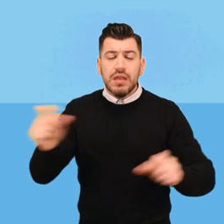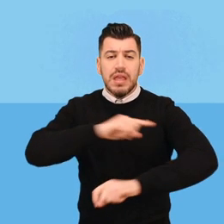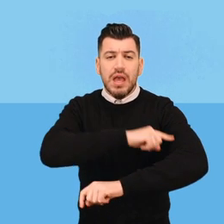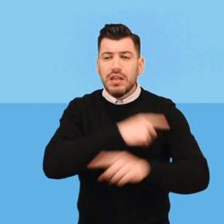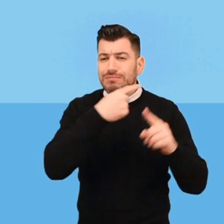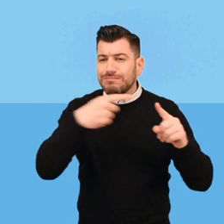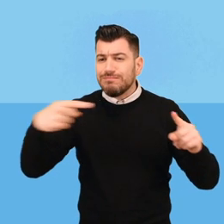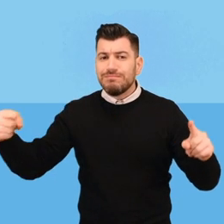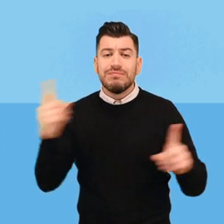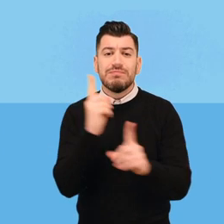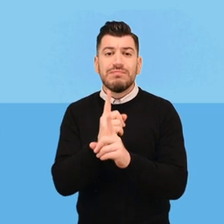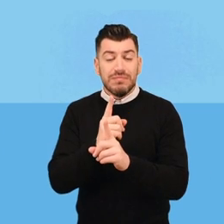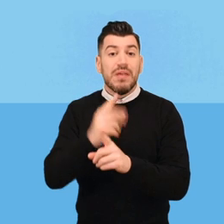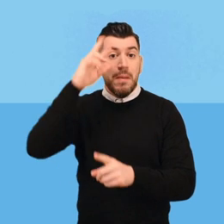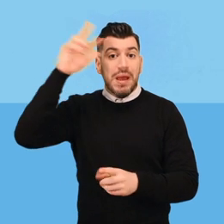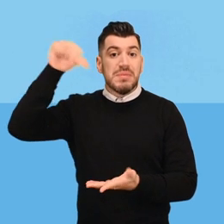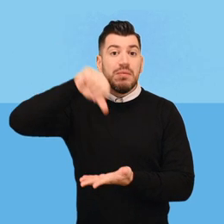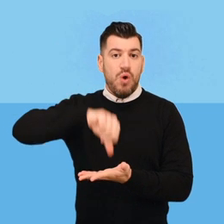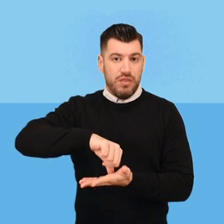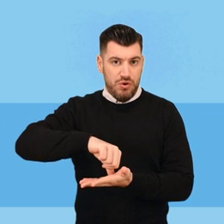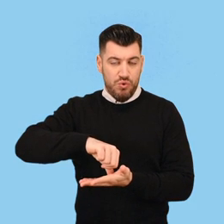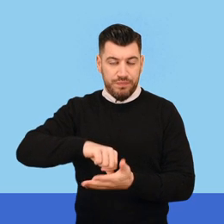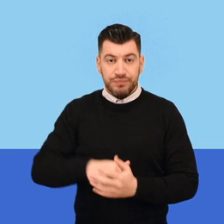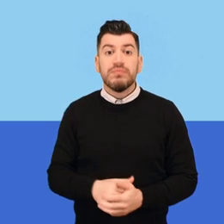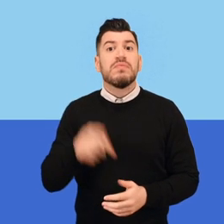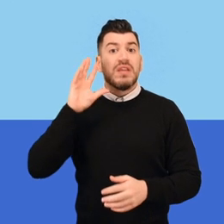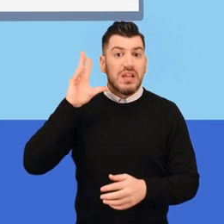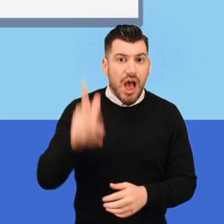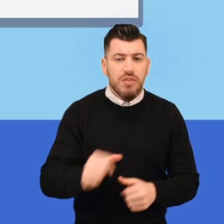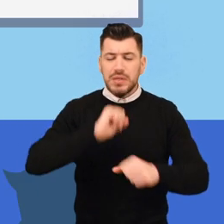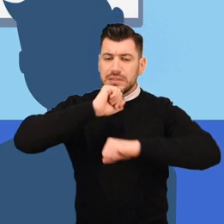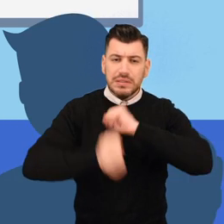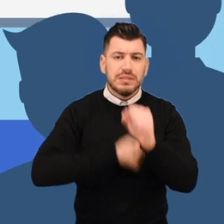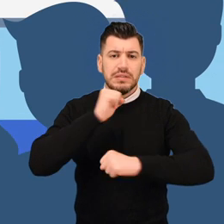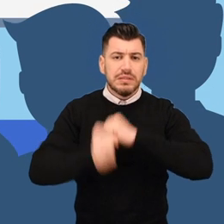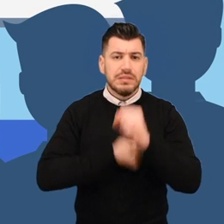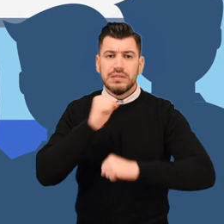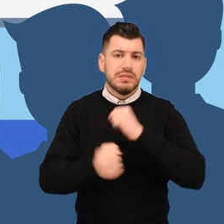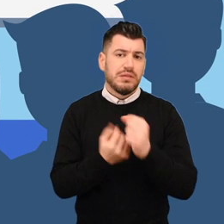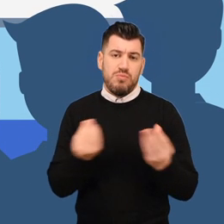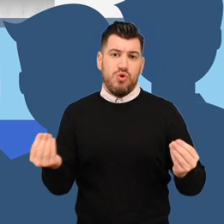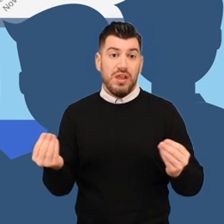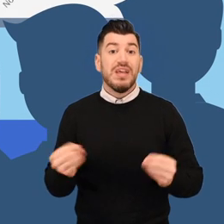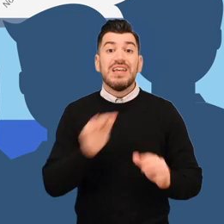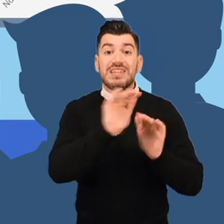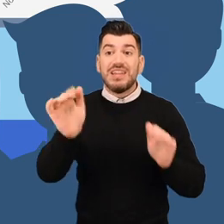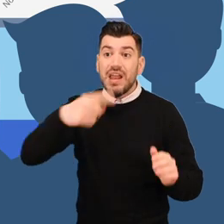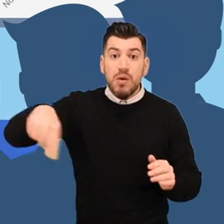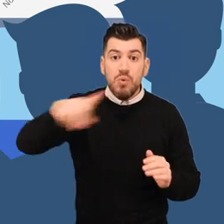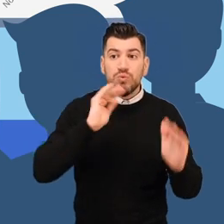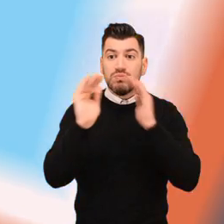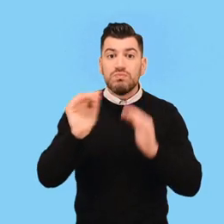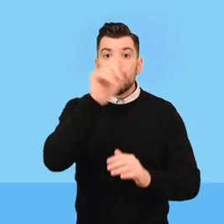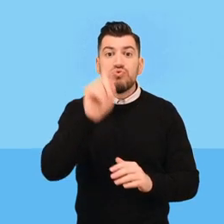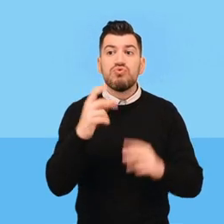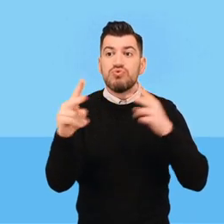ειδικοτήτων της Ιατρικής Σχολής του Πανεπιστημίου Αθηνών δίνουν καθημερινά και μία νέα μάχη. Σας ζητούν να προστατεύσετε τη ζωή σας